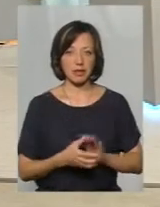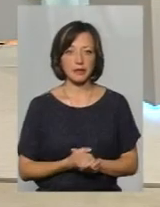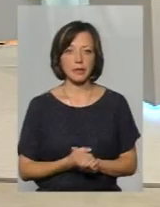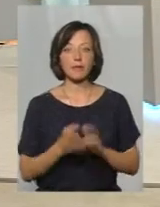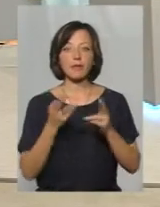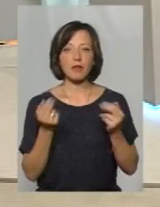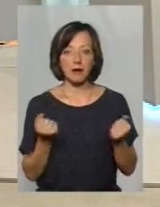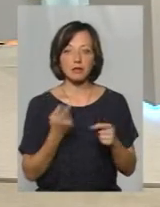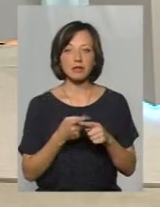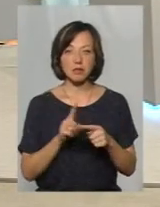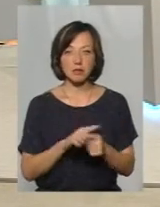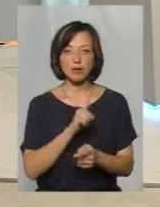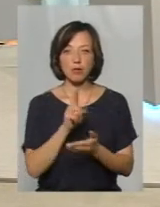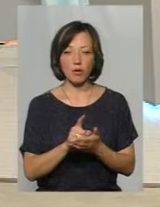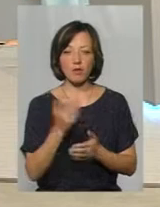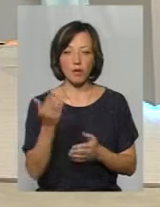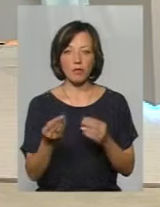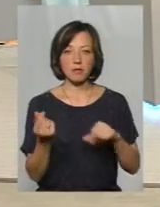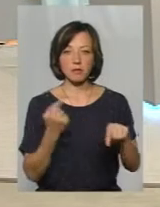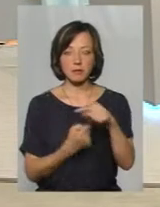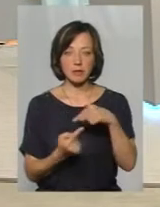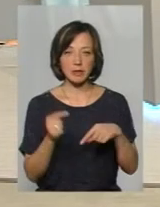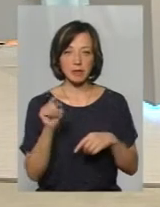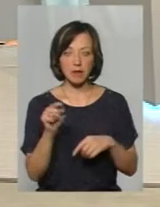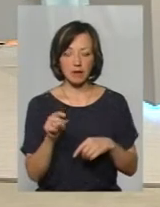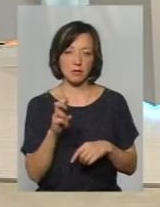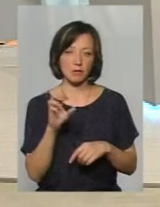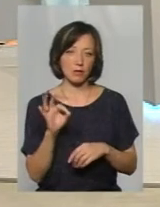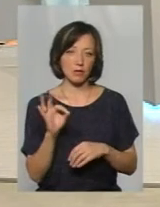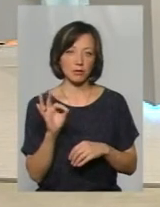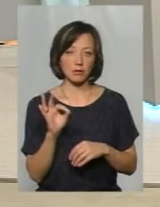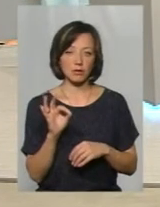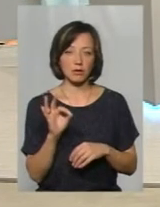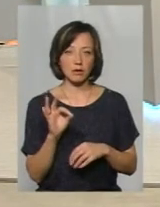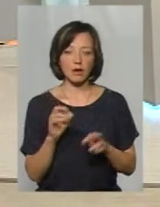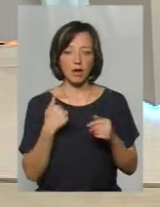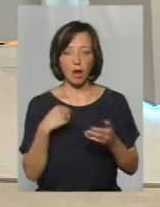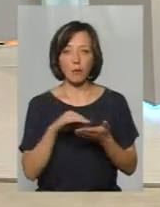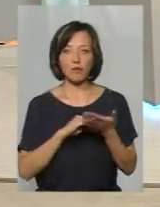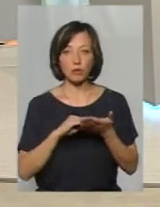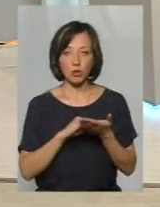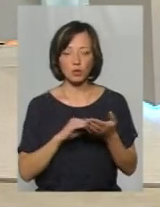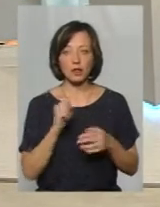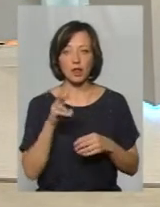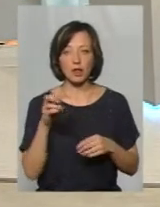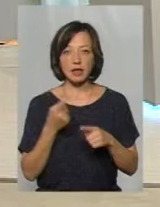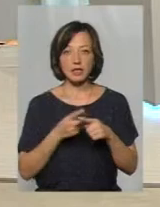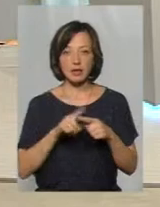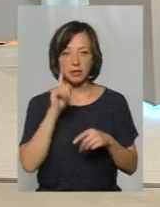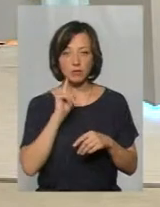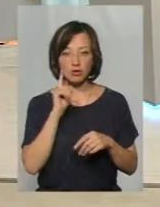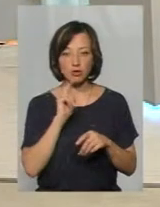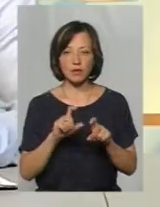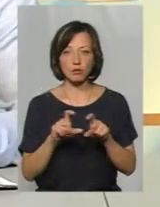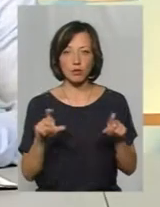Так, це зобов'язання підприємця, тому що, я вже повторюсь, напевно, але це тимчасова